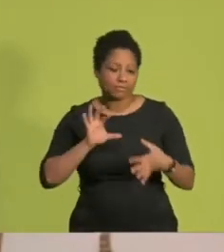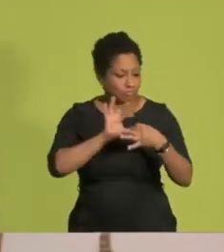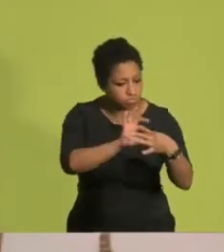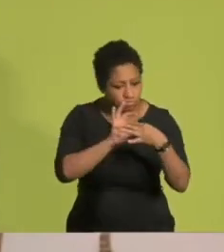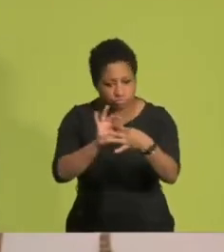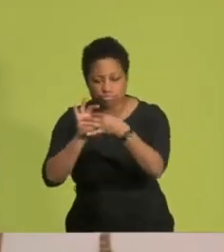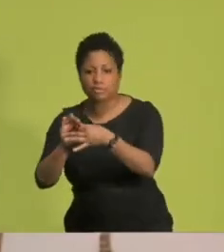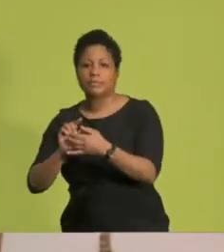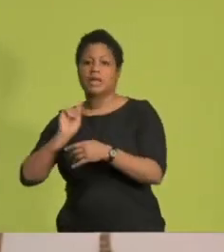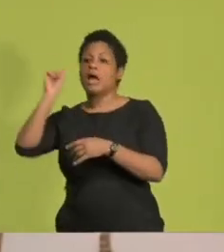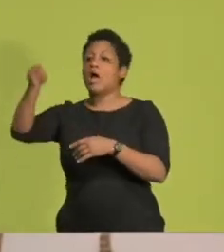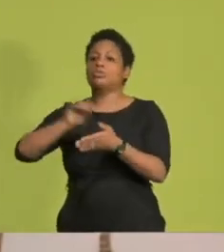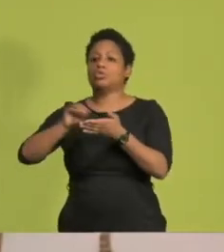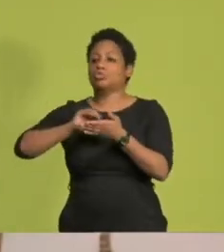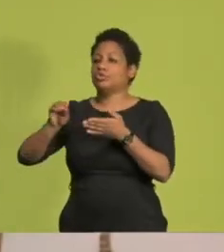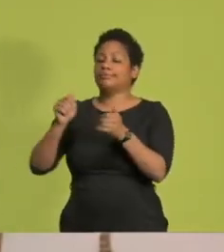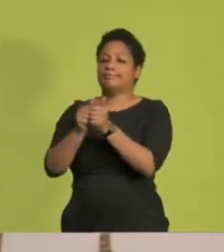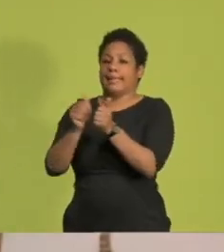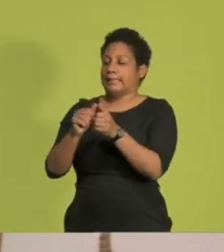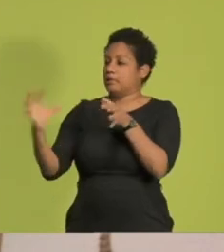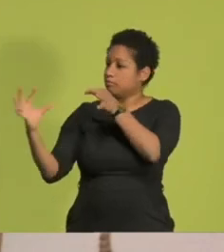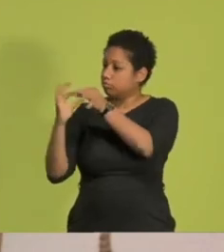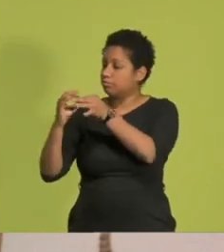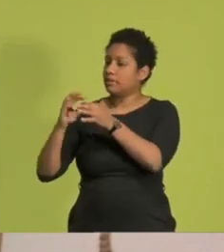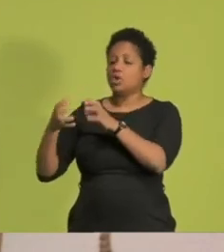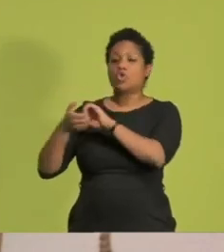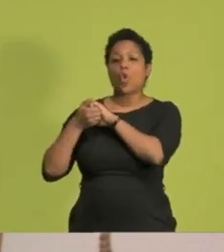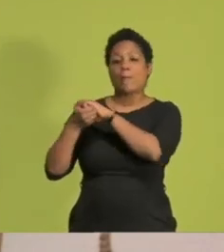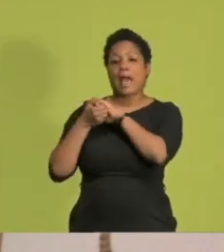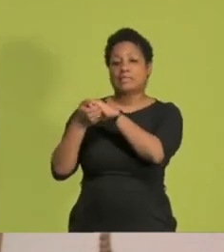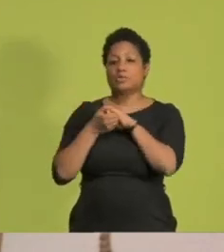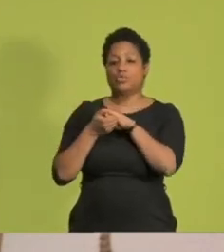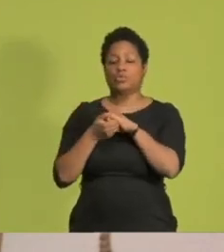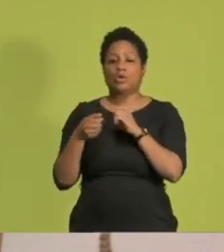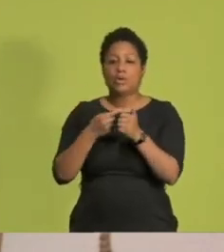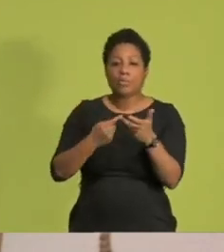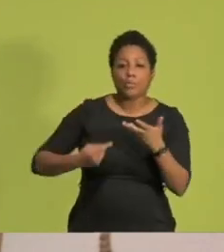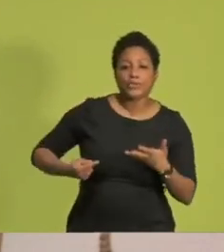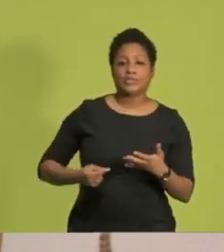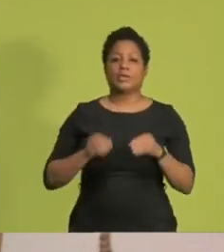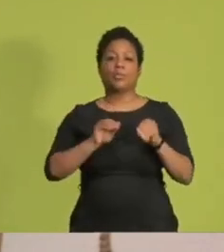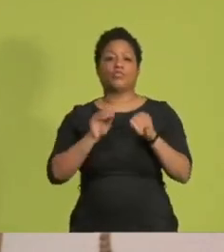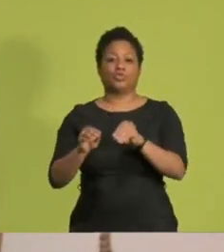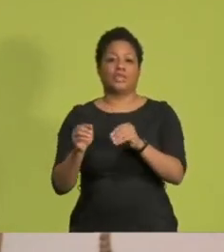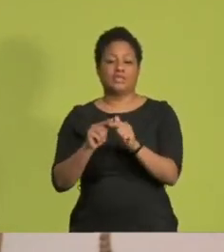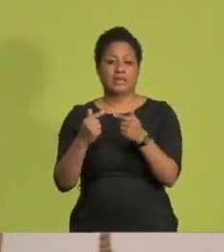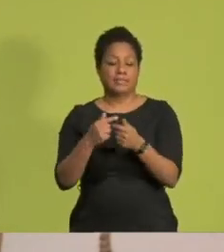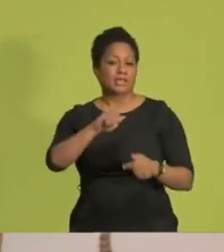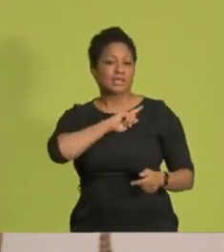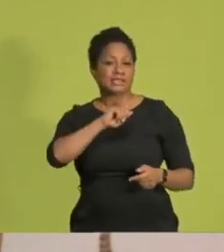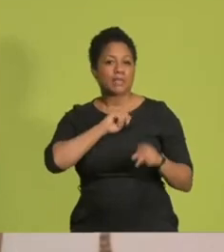außerschulischen PartnerInnen und die Arbeit in multiprofessionellen Teams. Ich bin Lehrerin für sonderpädagogische Förderung.